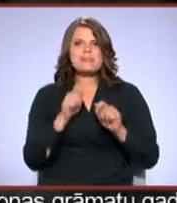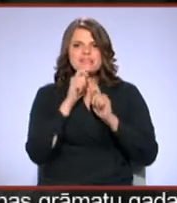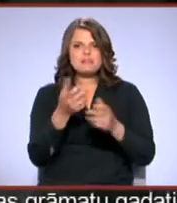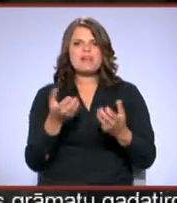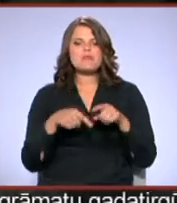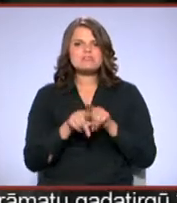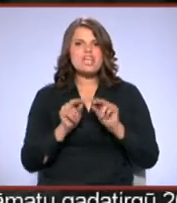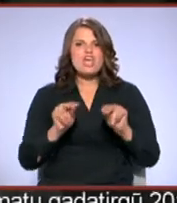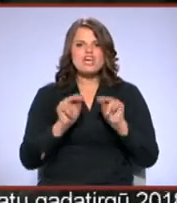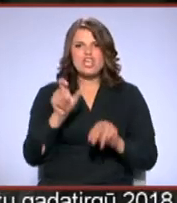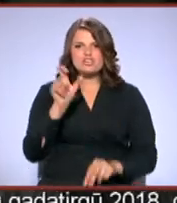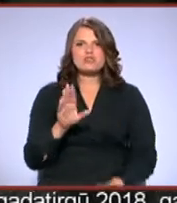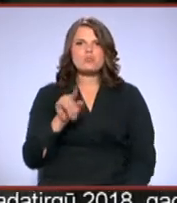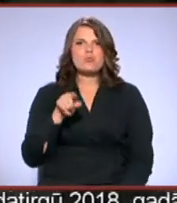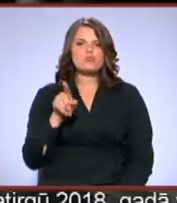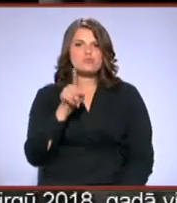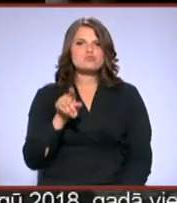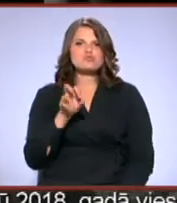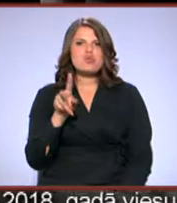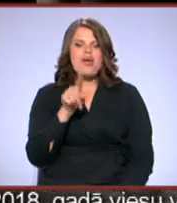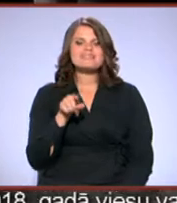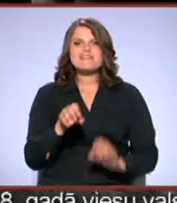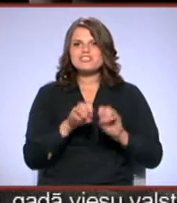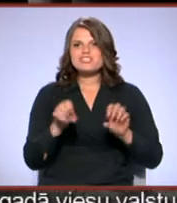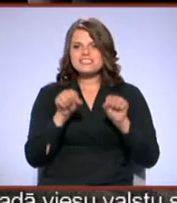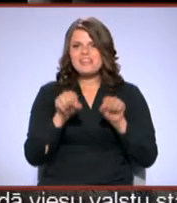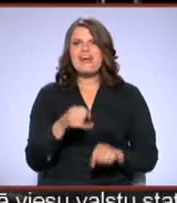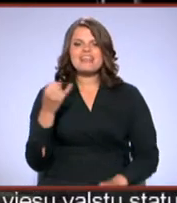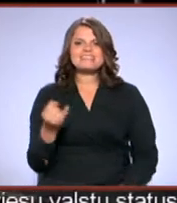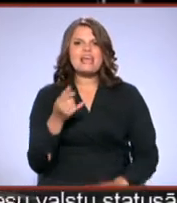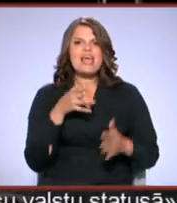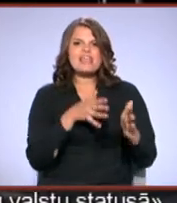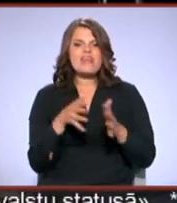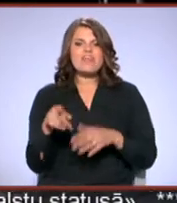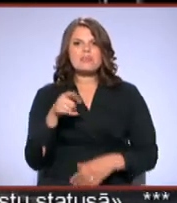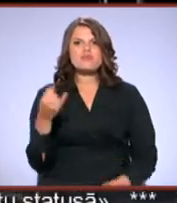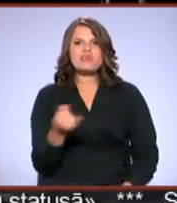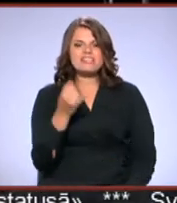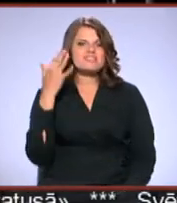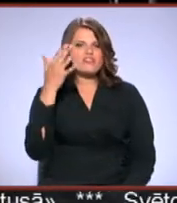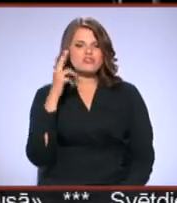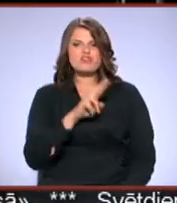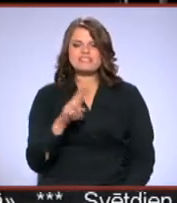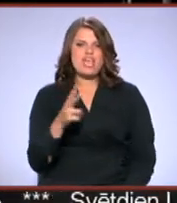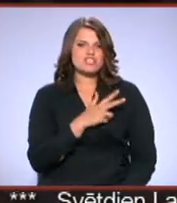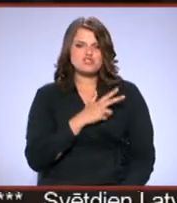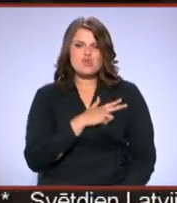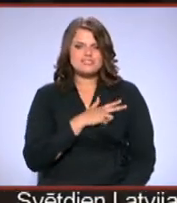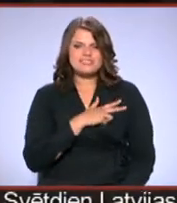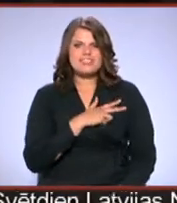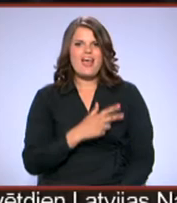iestudējumi režisors Jurijas Butūsovs. Viņš tāsta, ka varas ietekmi viņa interesē filozofiski, nesociāli. Kad es